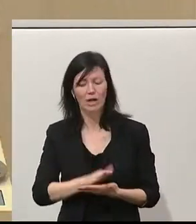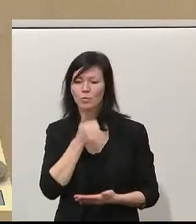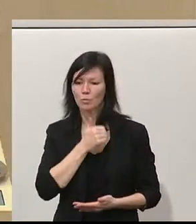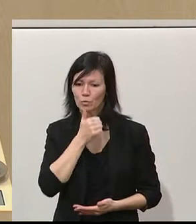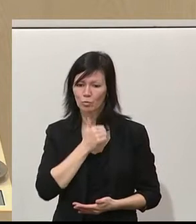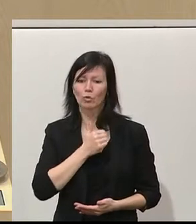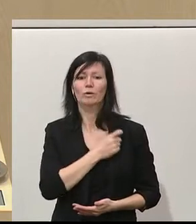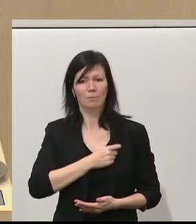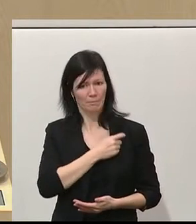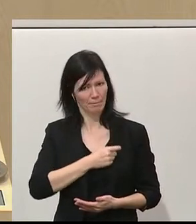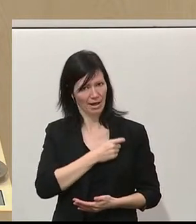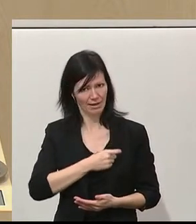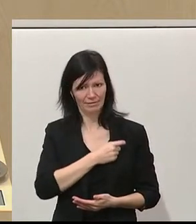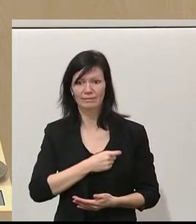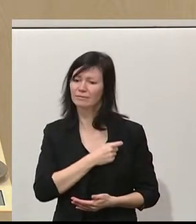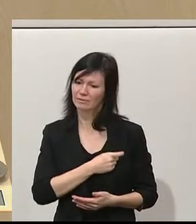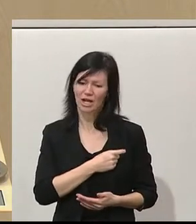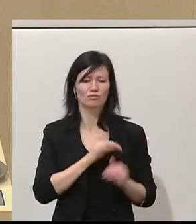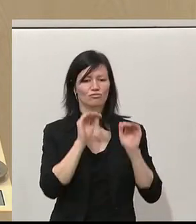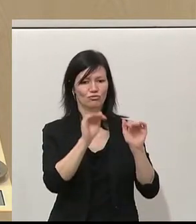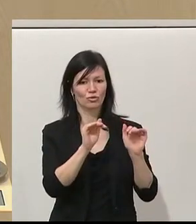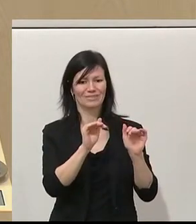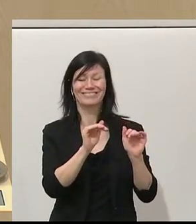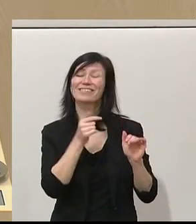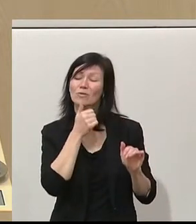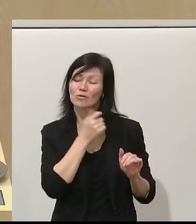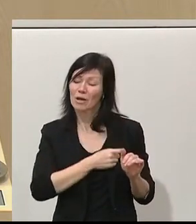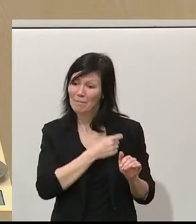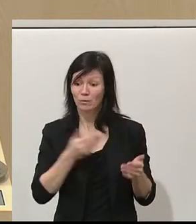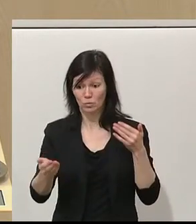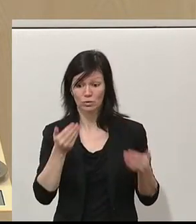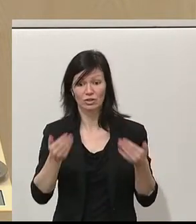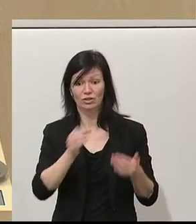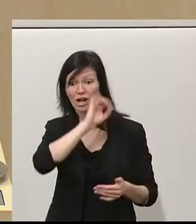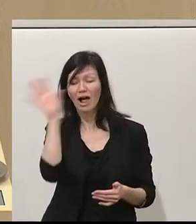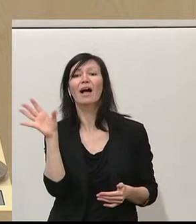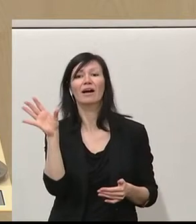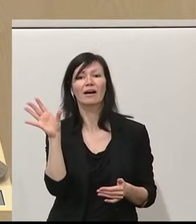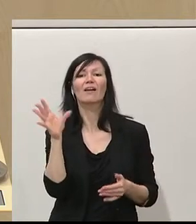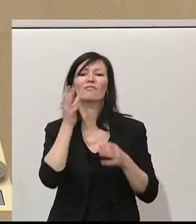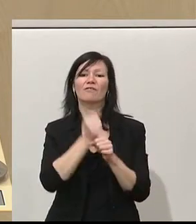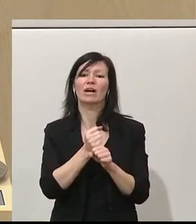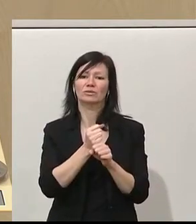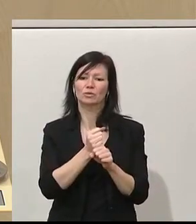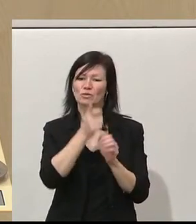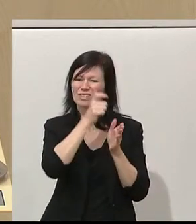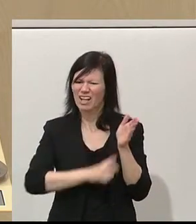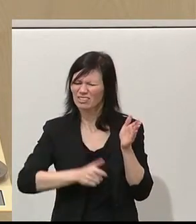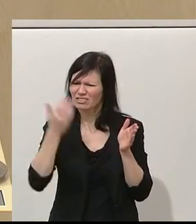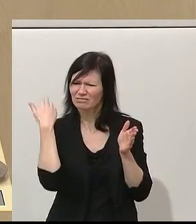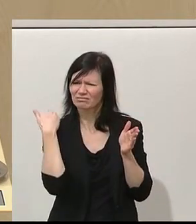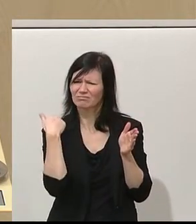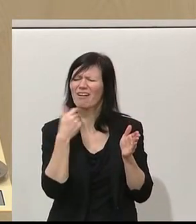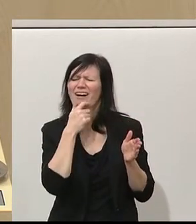genau nämlich hier den Unterschied und es werden nicht nur die Verfassungsartikel aufgehoben, die die verstaubte